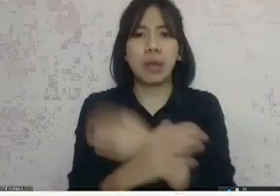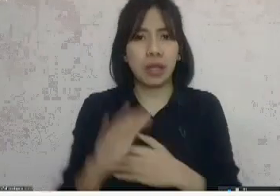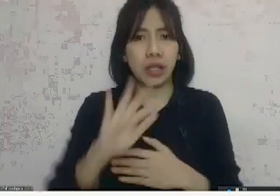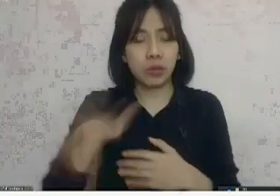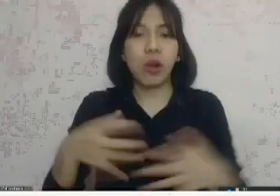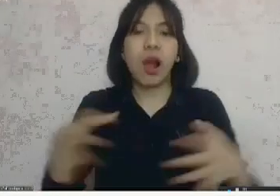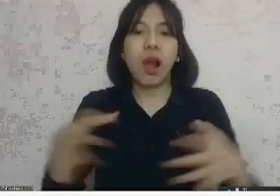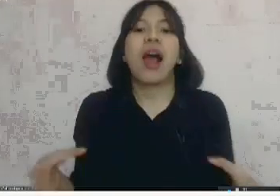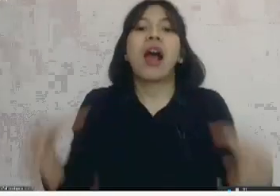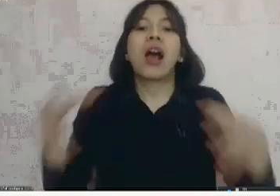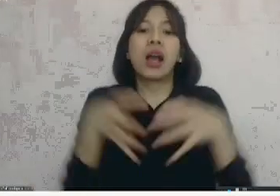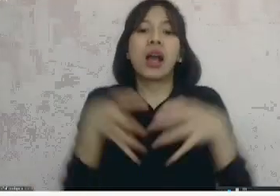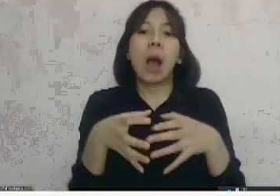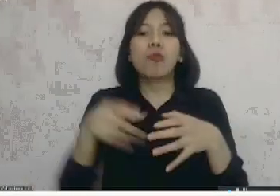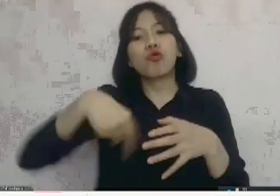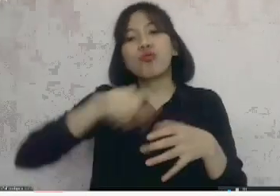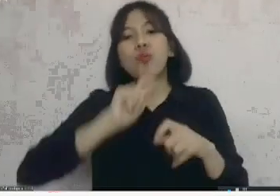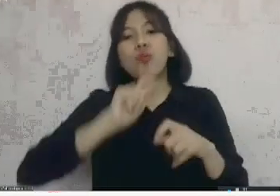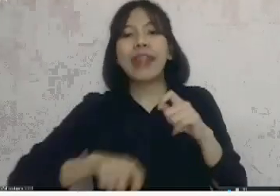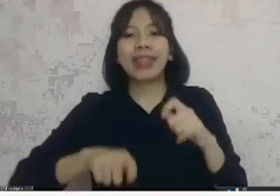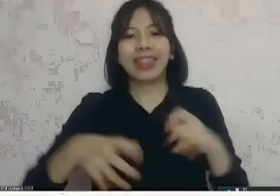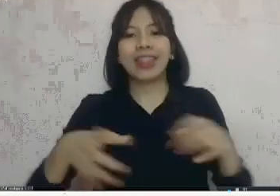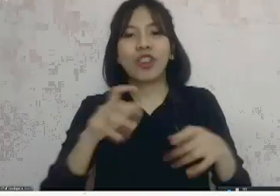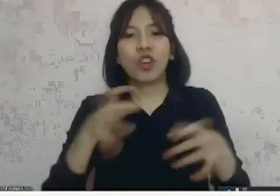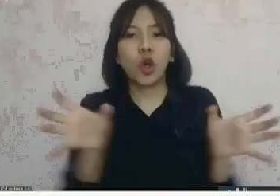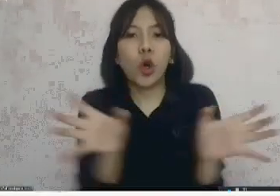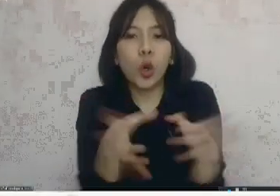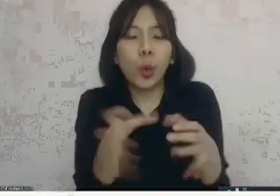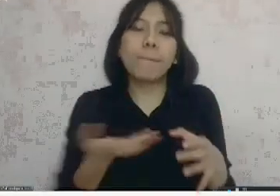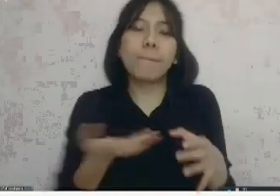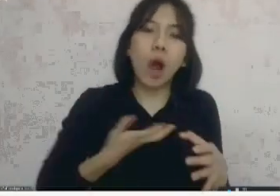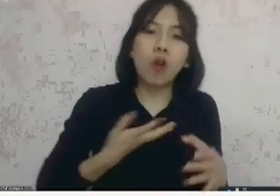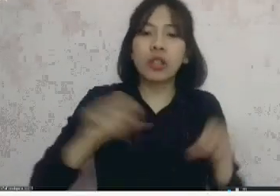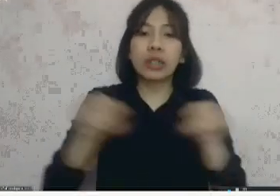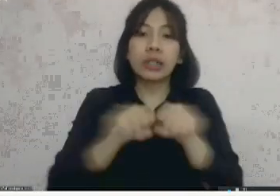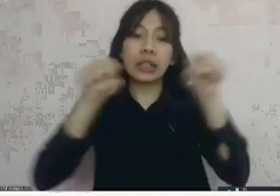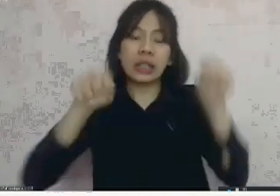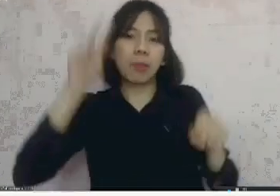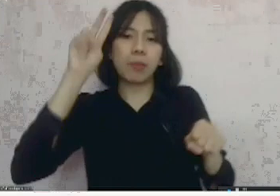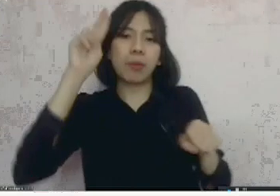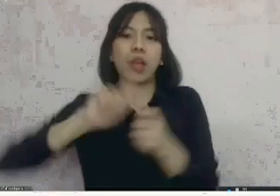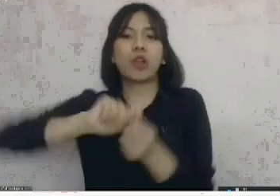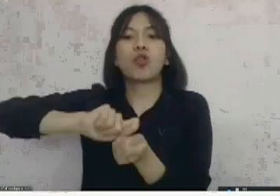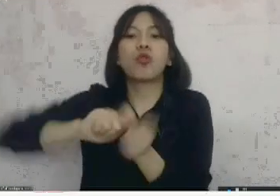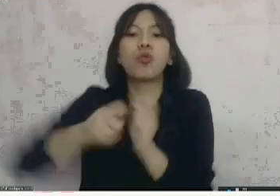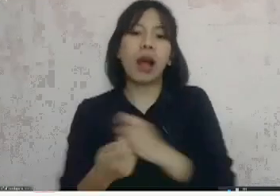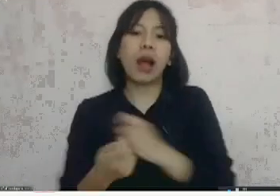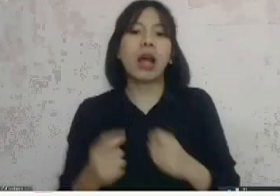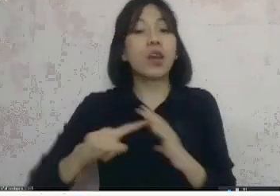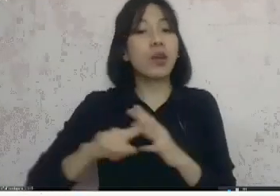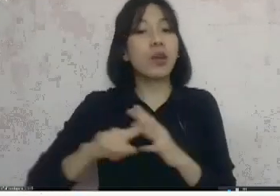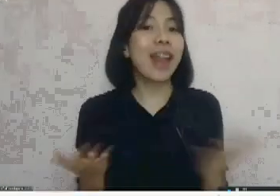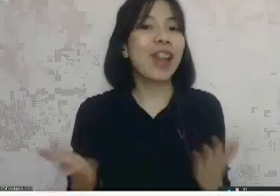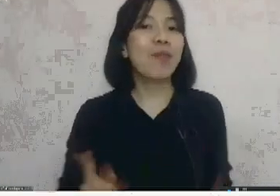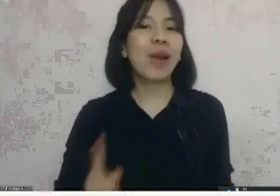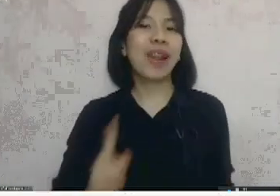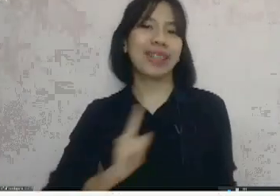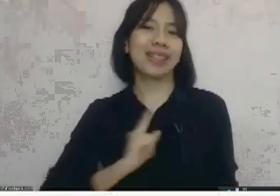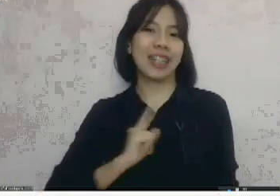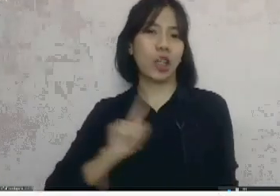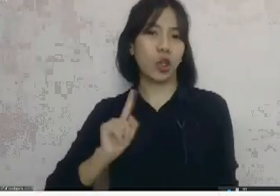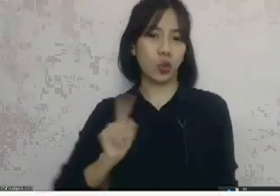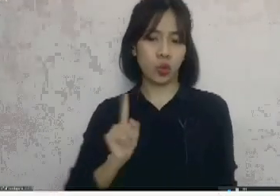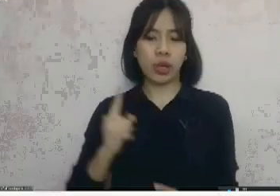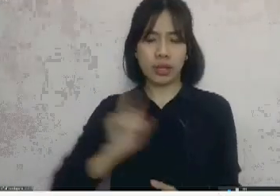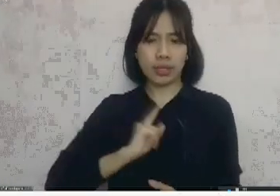di sana yang tujuannya adalah kita ingin mengubah sistem dari dalam gitu ya minimal dari kita sendiri kita bisa mengfokus diri kita sendiri karena kalau